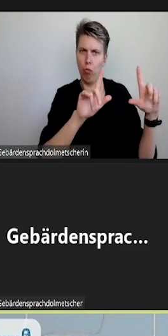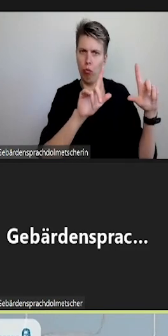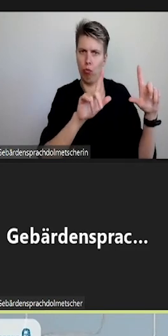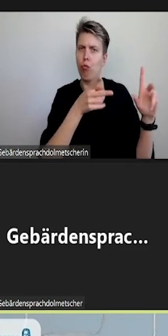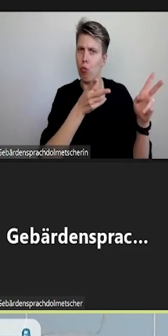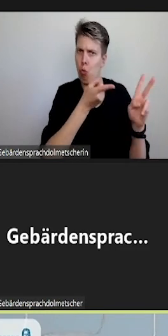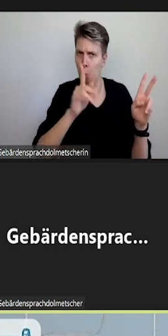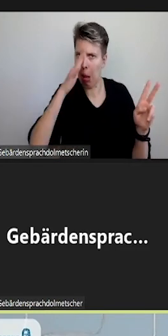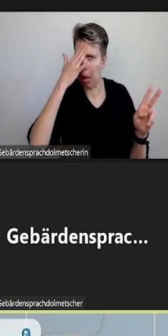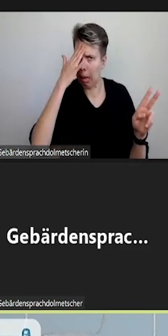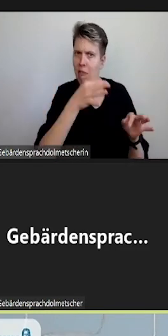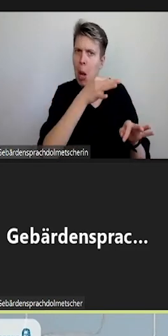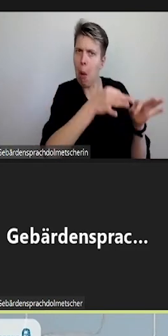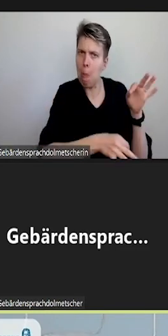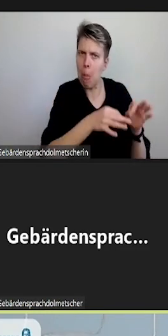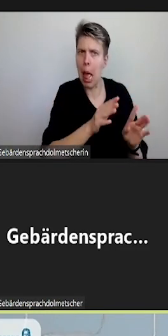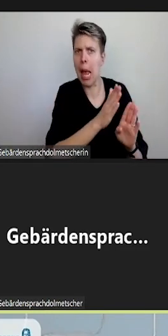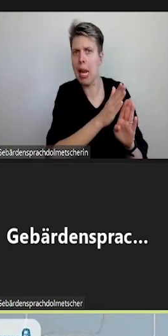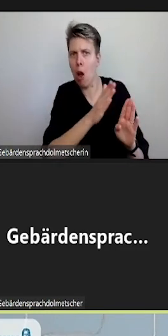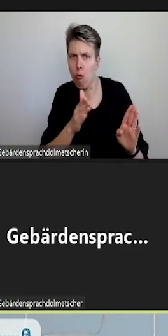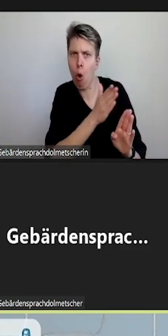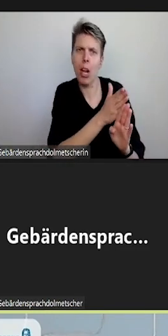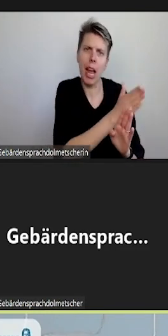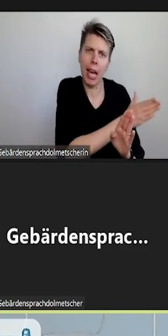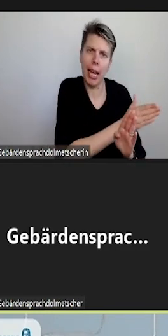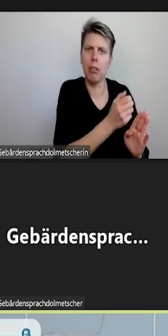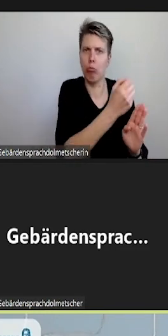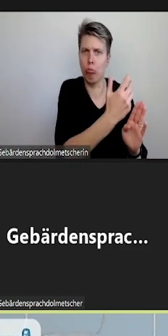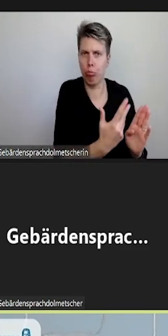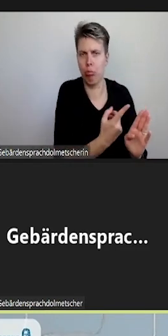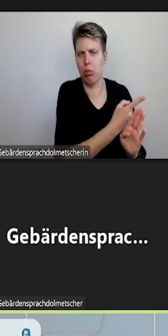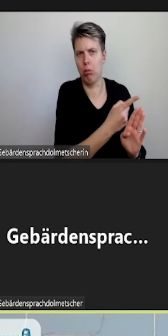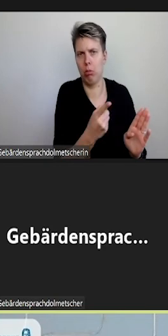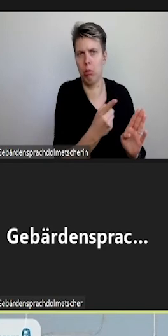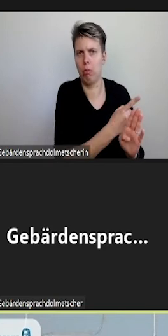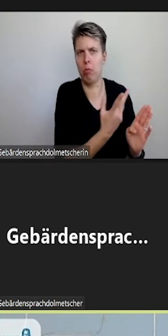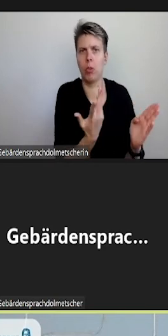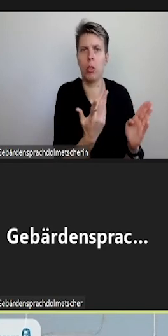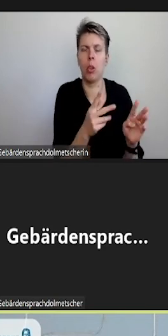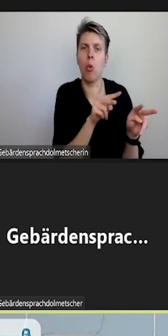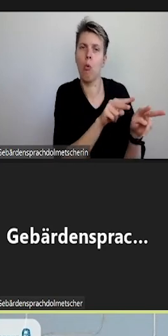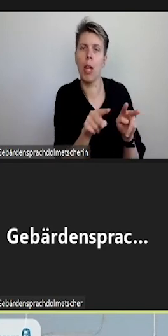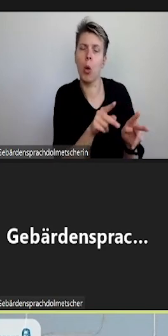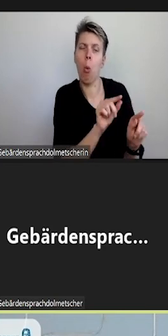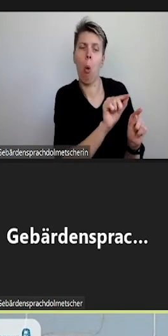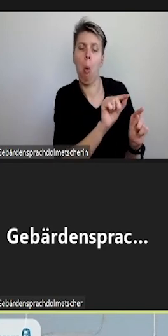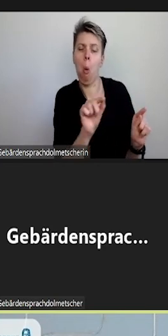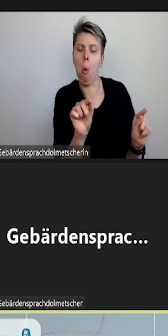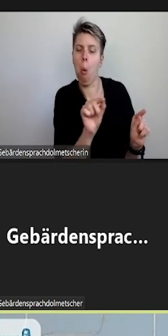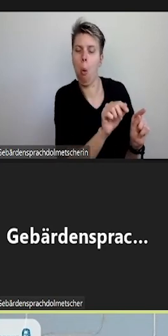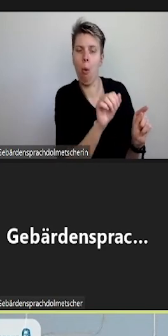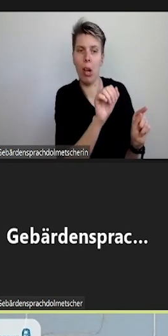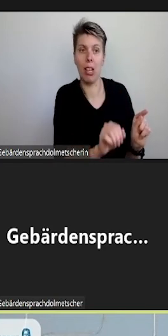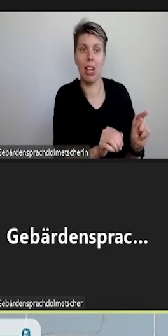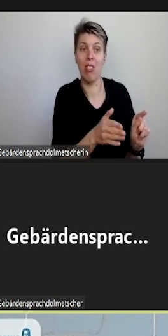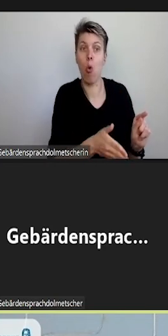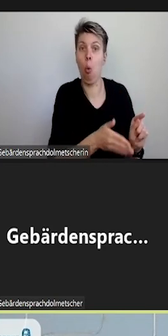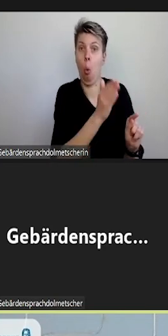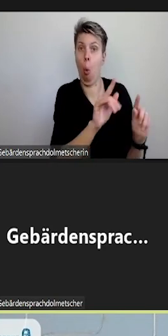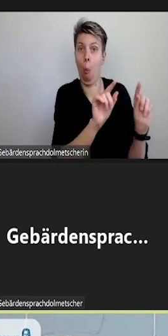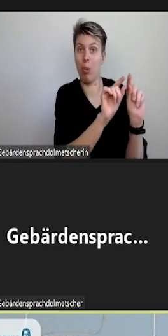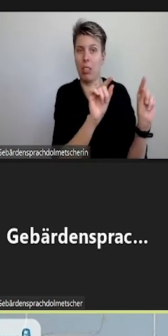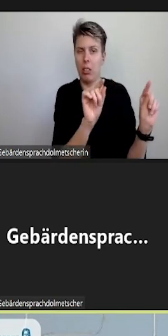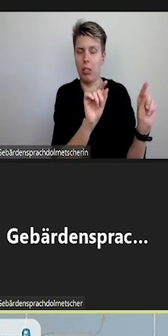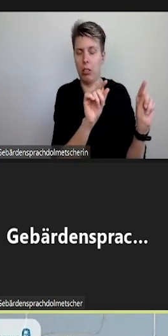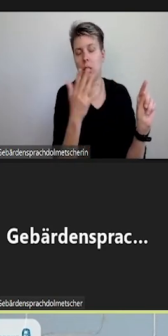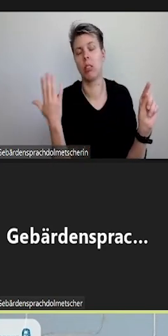Play und nach vorn und nach hinten springen, Möglichkeiten im Video zu navigieren. Und ganz oben befindet sich, wie in